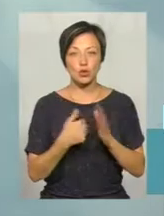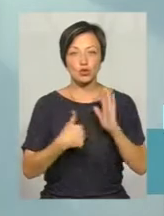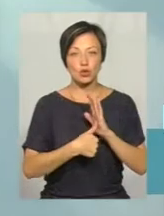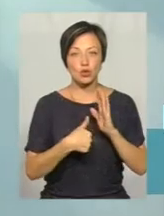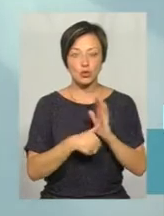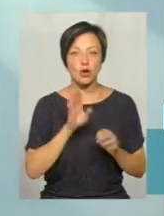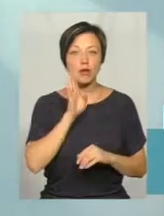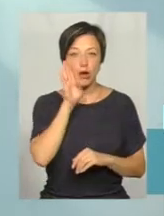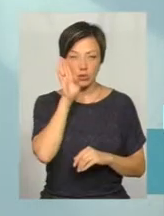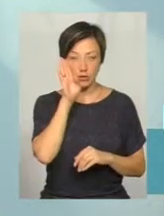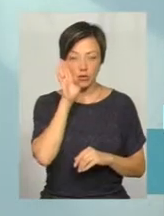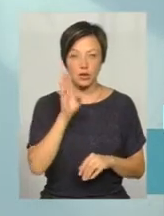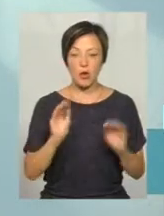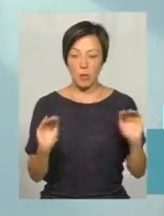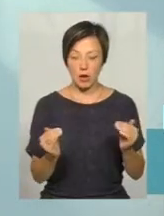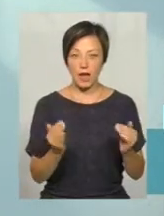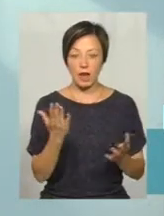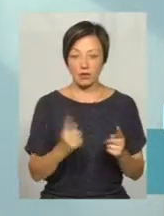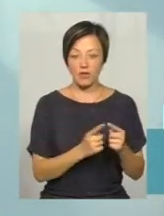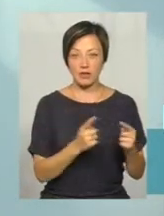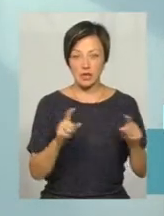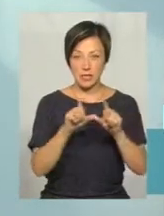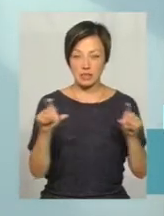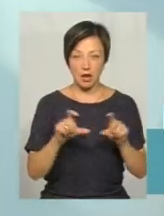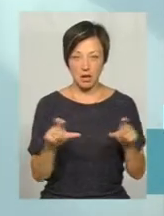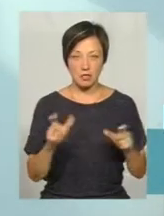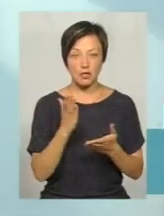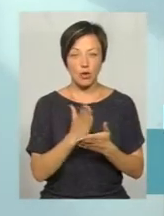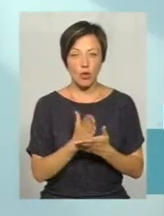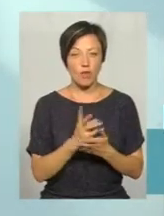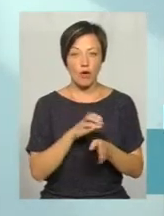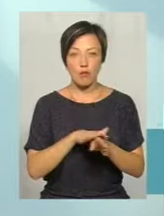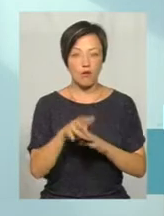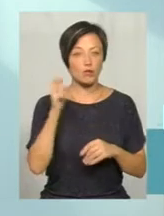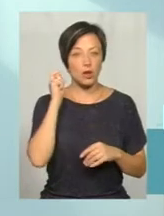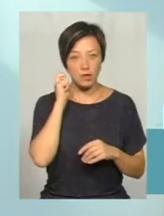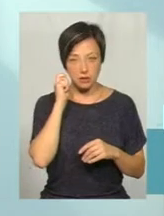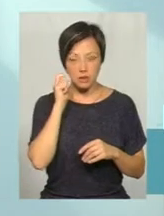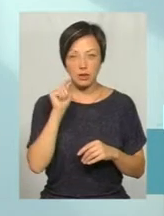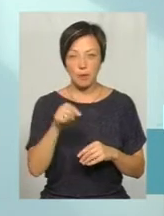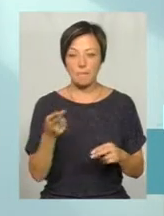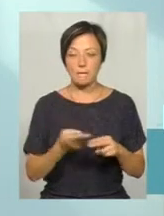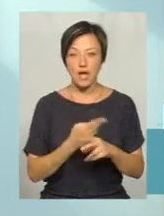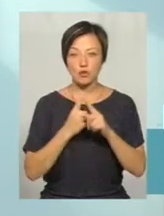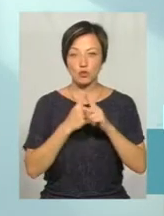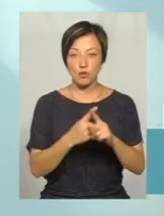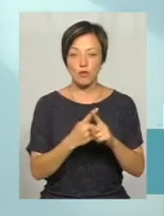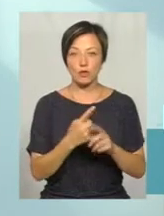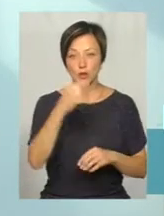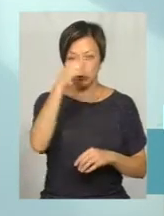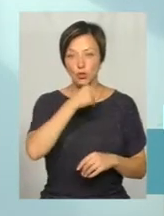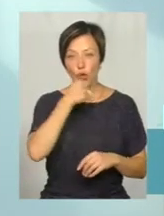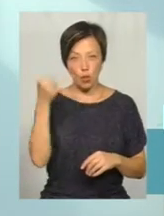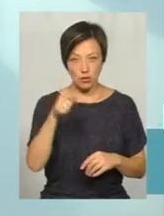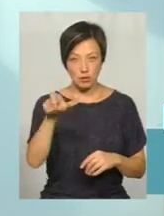години ранку. Тобто, якщо в таких закладах знаходиться неповнолітній, без супроводу одного із